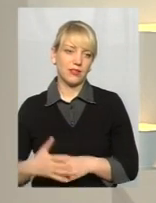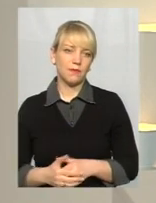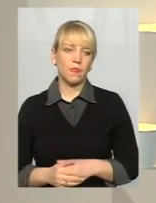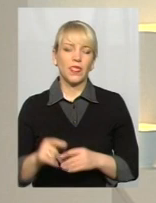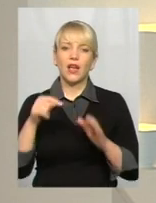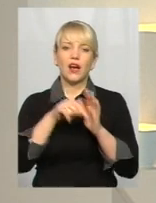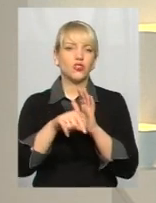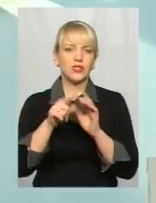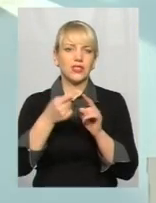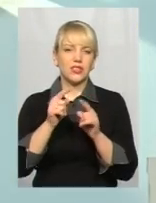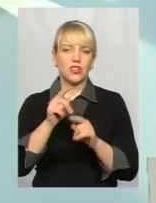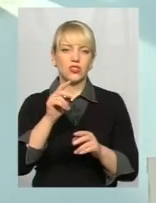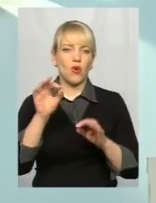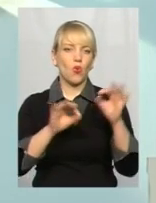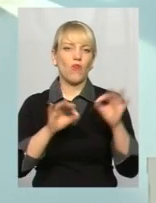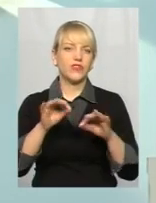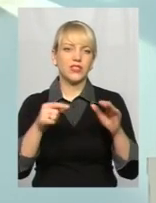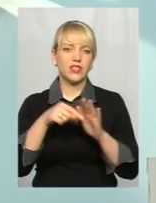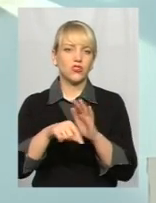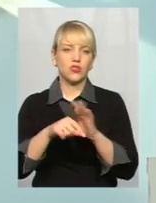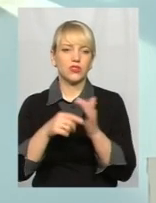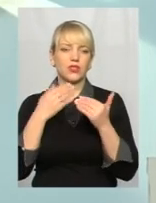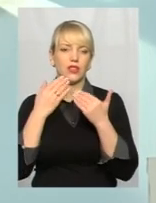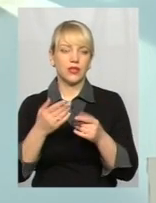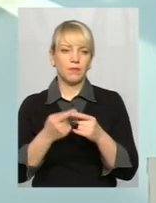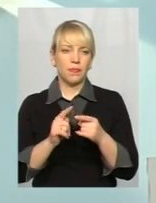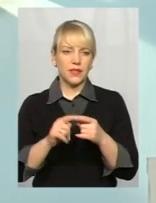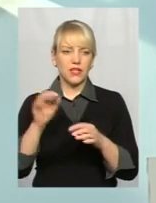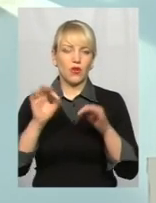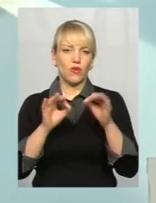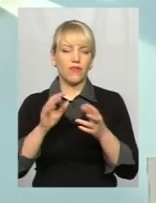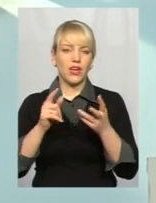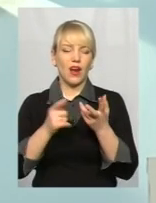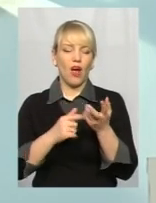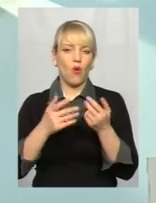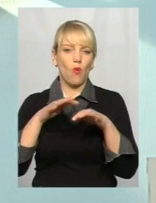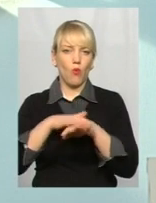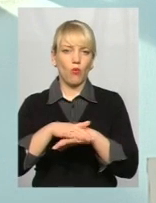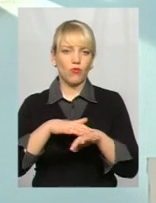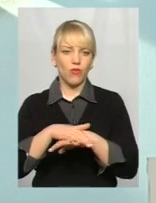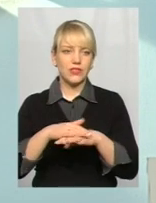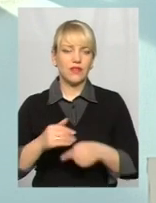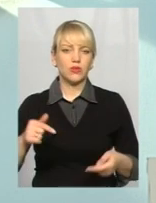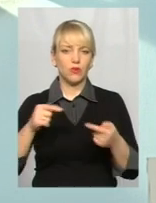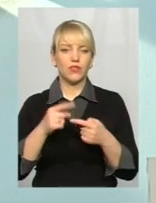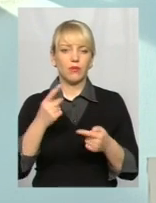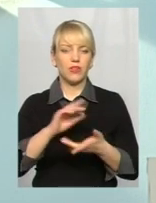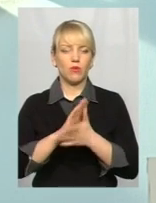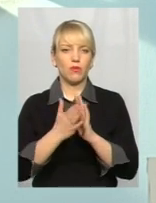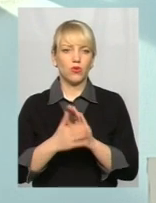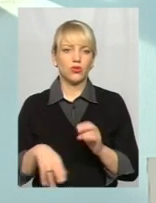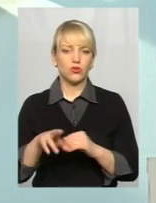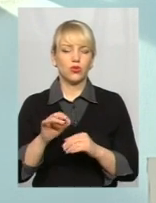означає це коефіцієнт, так, що було глядачам зрозуміло? Це коефіцієнт вираховувався ще відповідно до першого положення, щодо тих